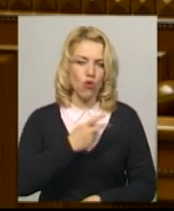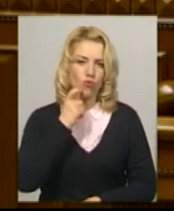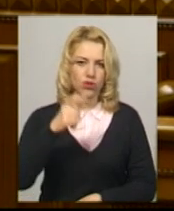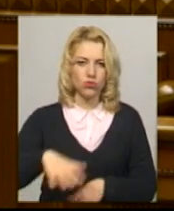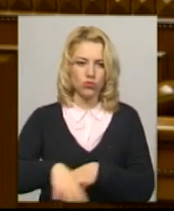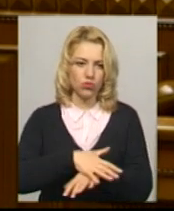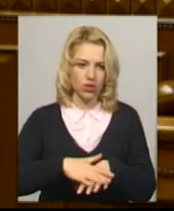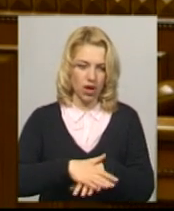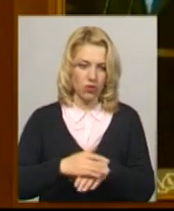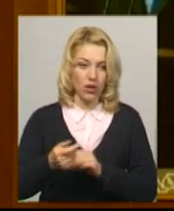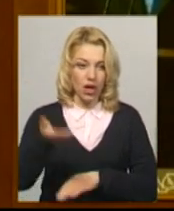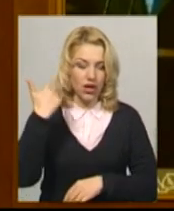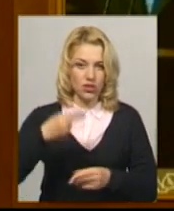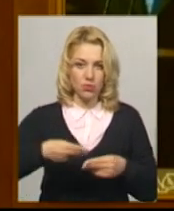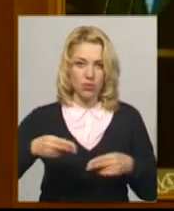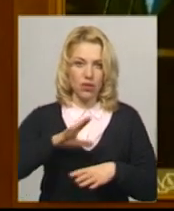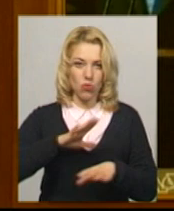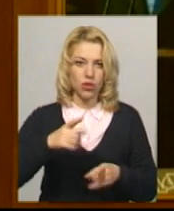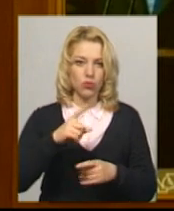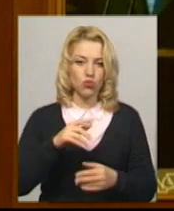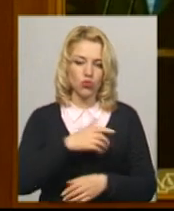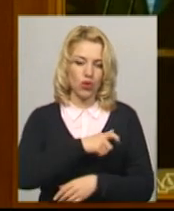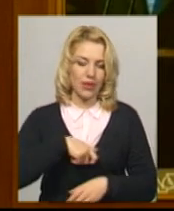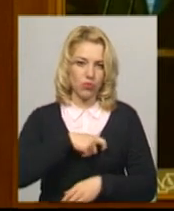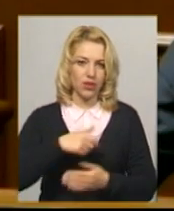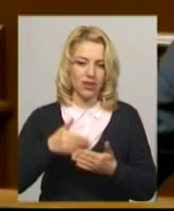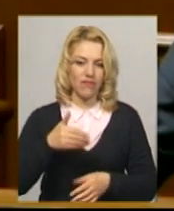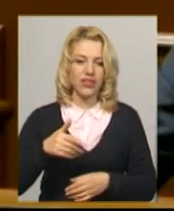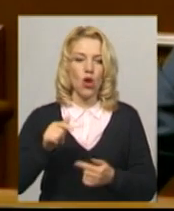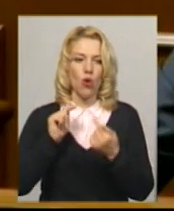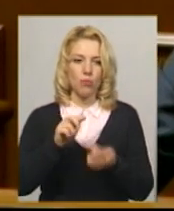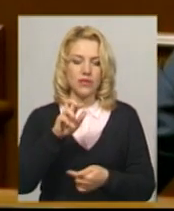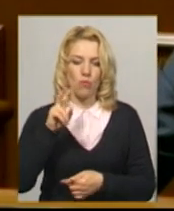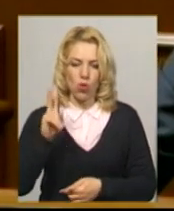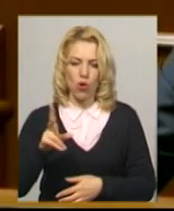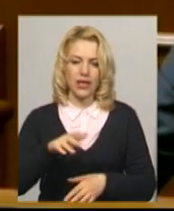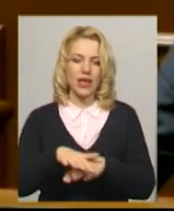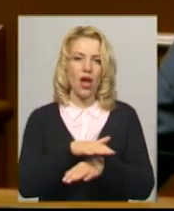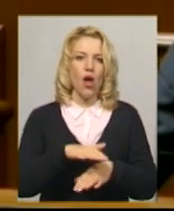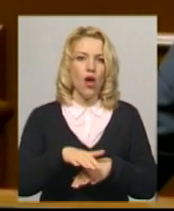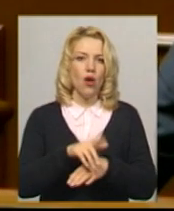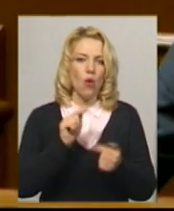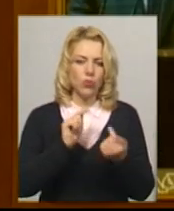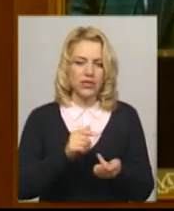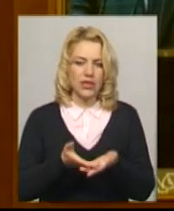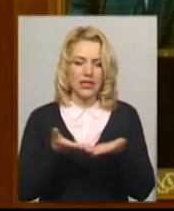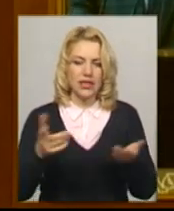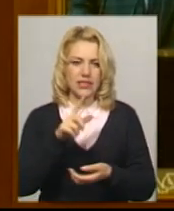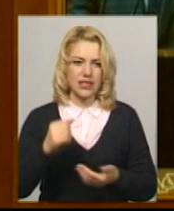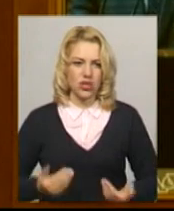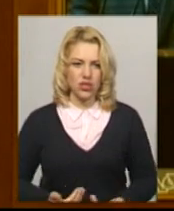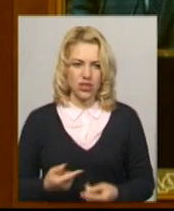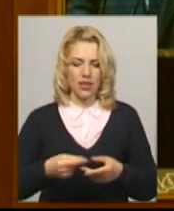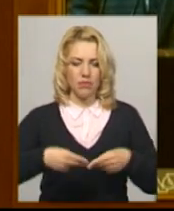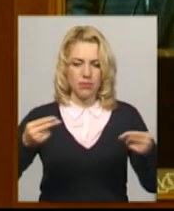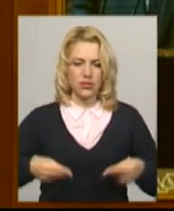підписати закон Парубій не міг, бо нардепи від опозиційного блоку та опозиційної платформи «За життя» зареєстрували чотири постанови про скасування